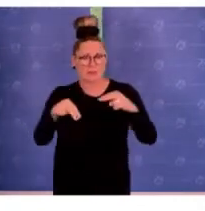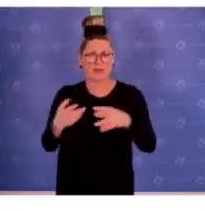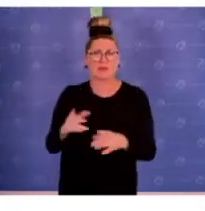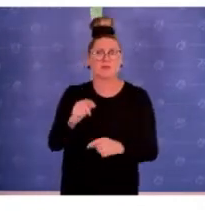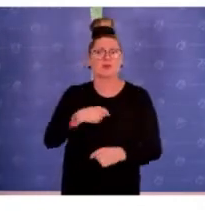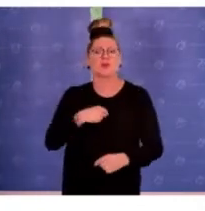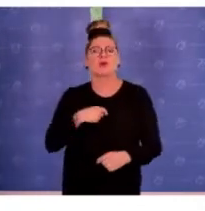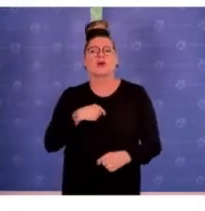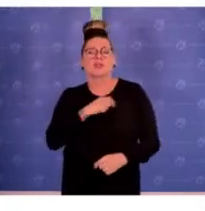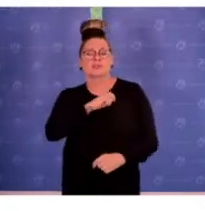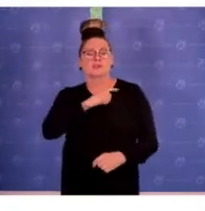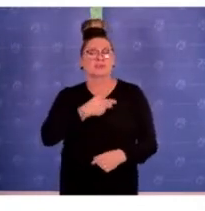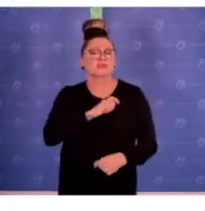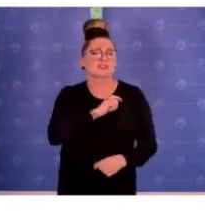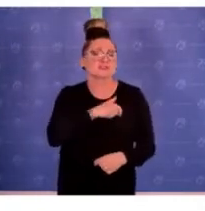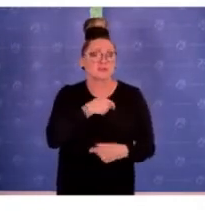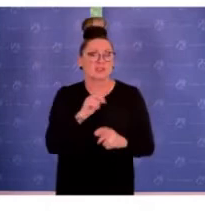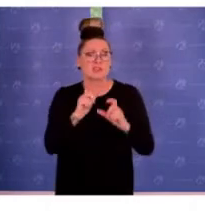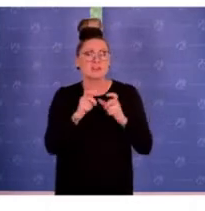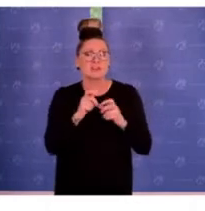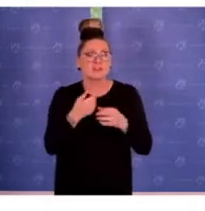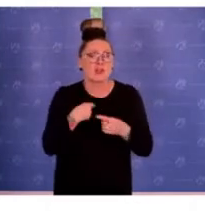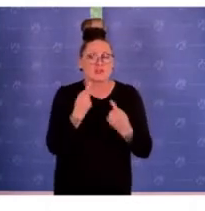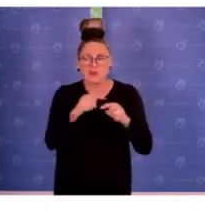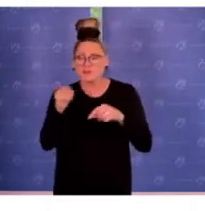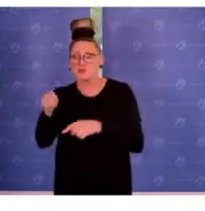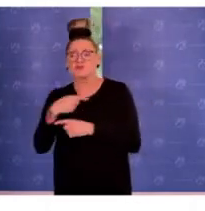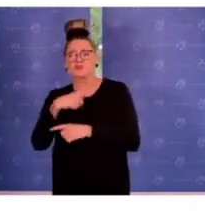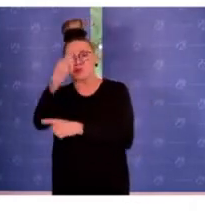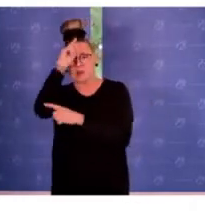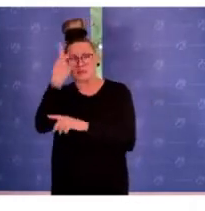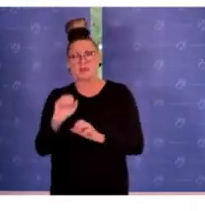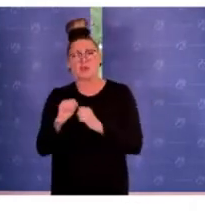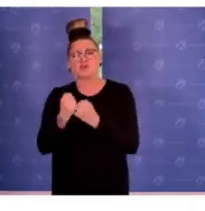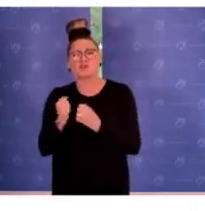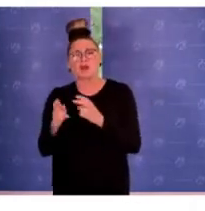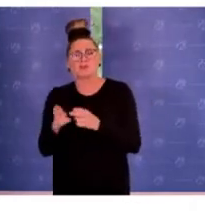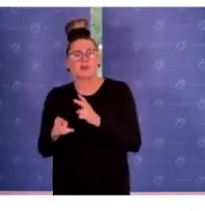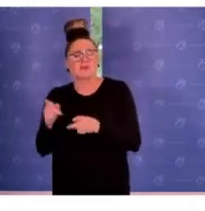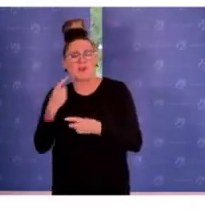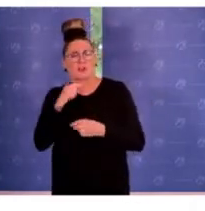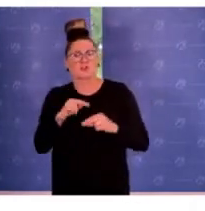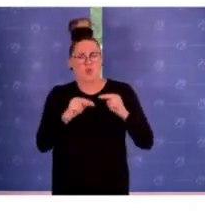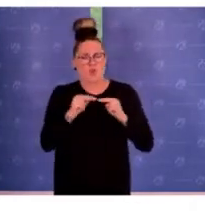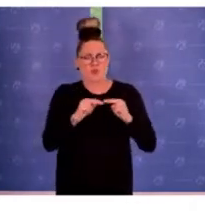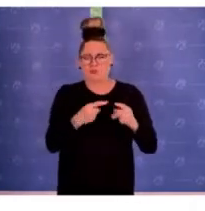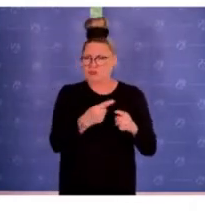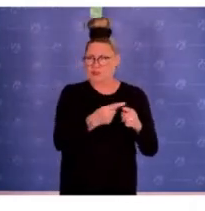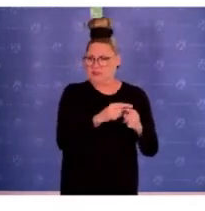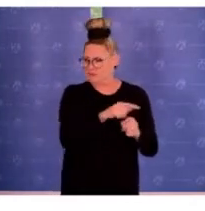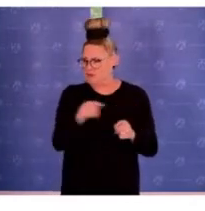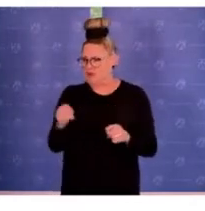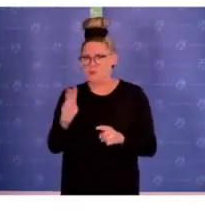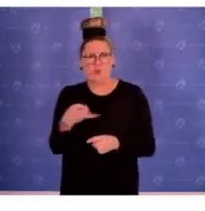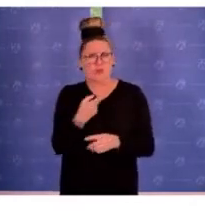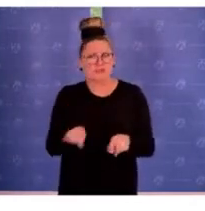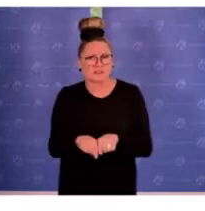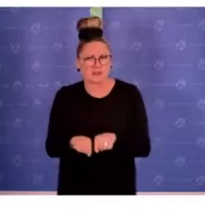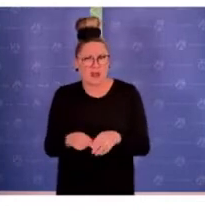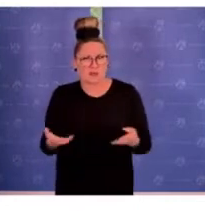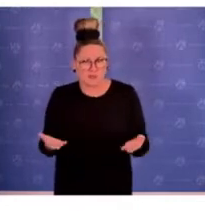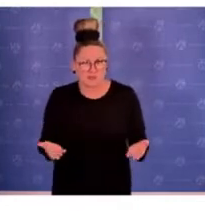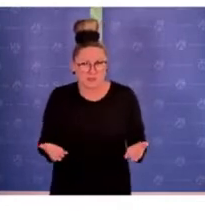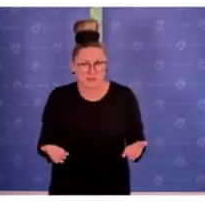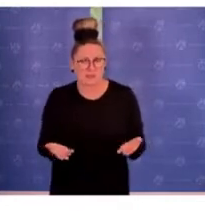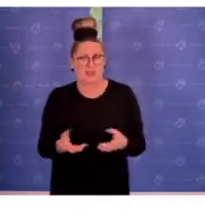Zivilgesellschaft dokumentiert, das, was die Polizei dokumentiert und das, was die Staatsanwaltschaft dokumentiert, sind unterschiedliche Zahlen. Das kann nicht anders sein.